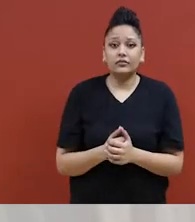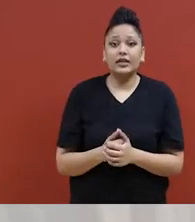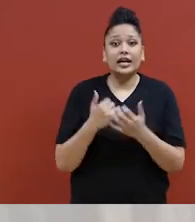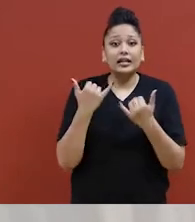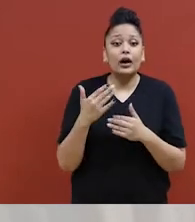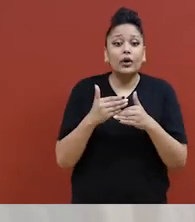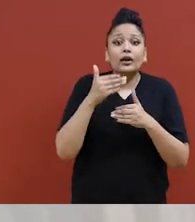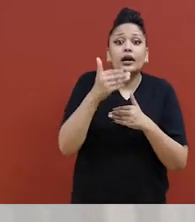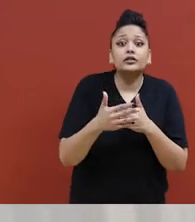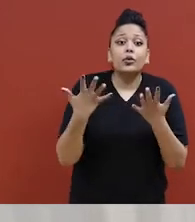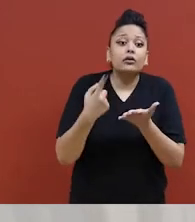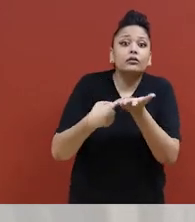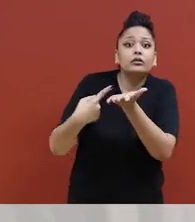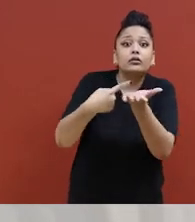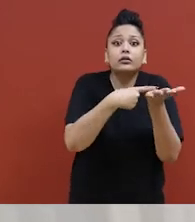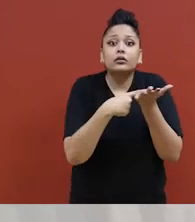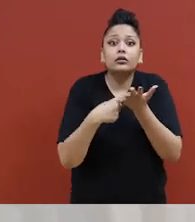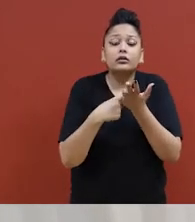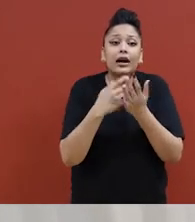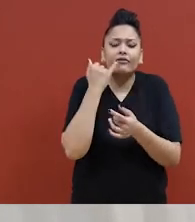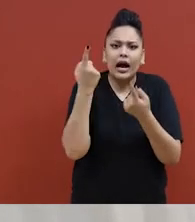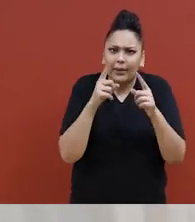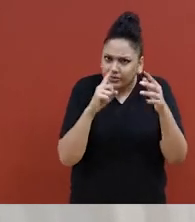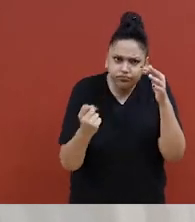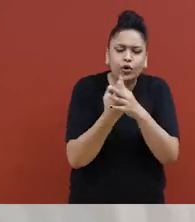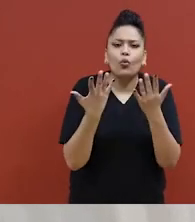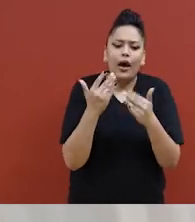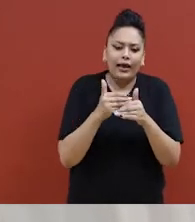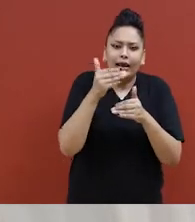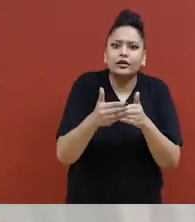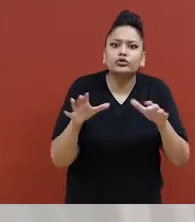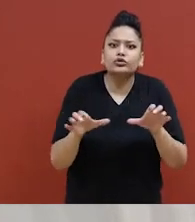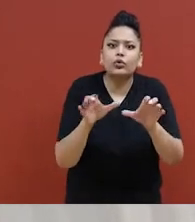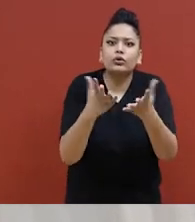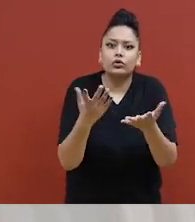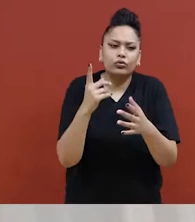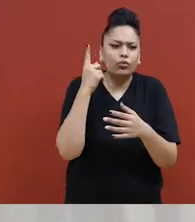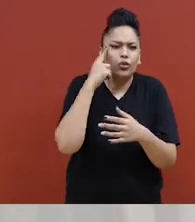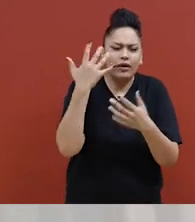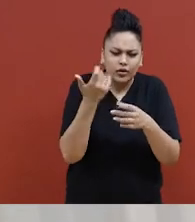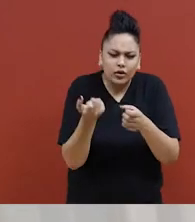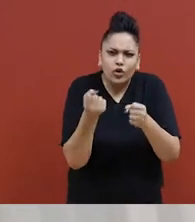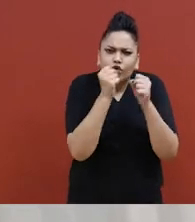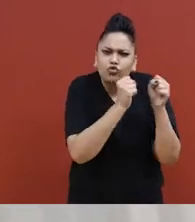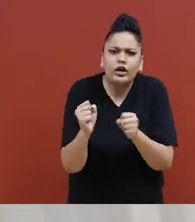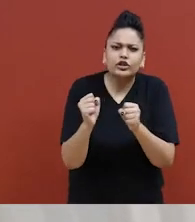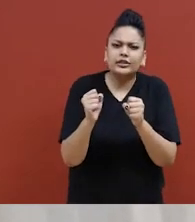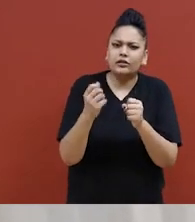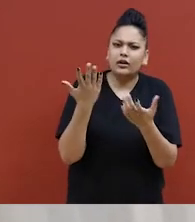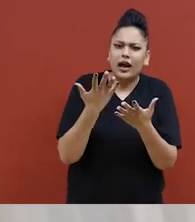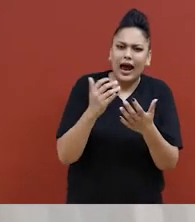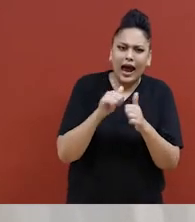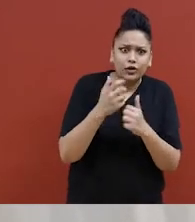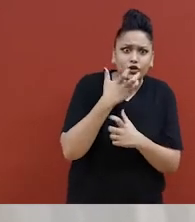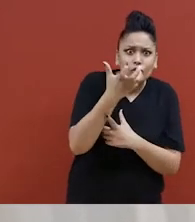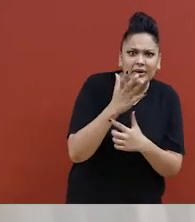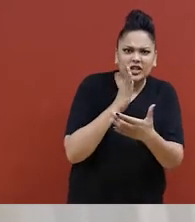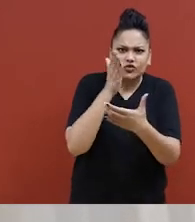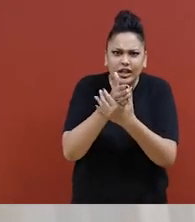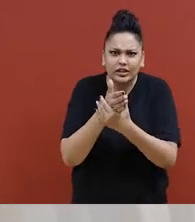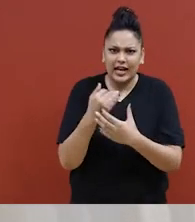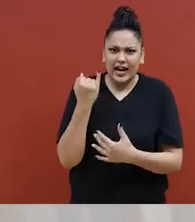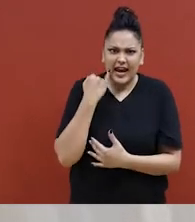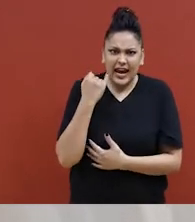ici et de nos stratégies, à la fois verbalement et physiquement, qu'on pourrait utiliser dans une situation